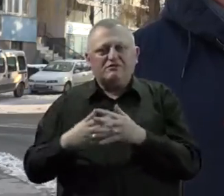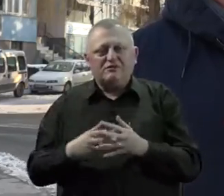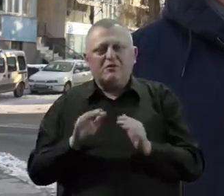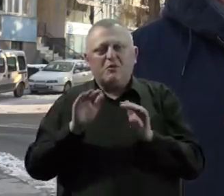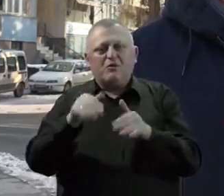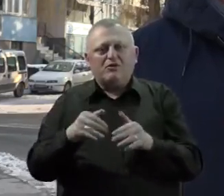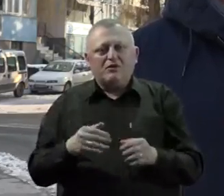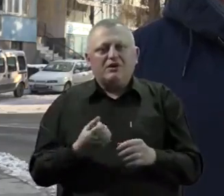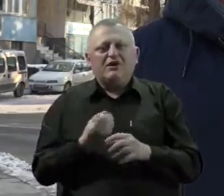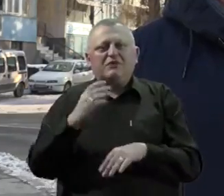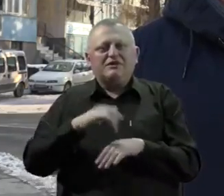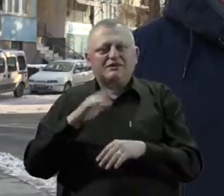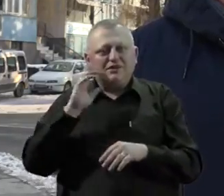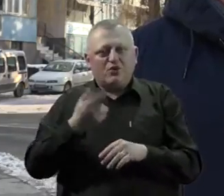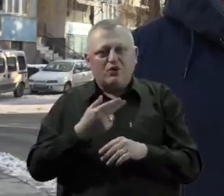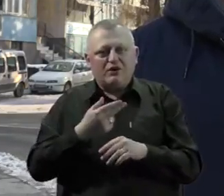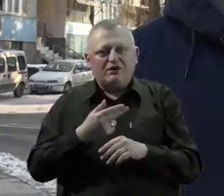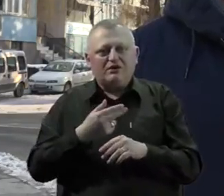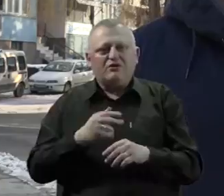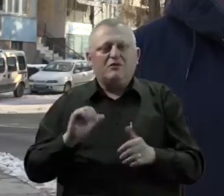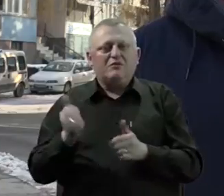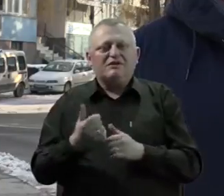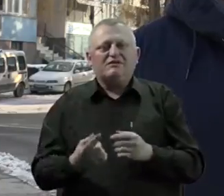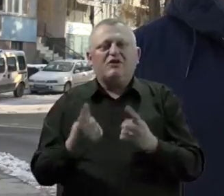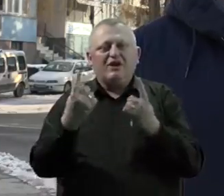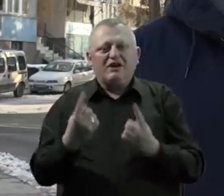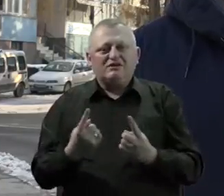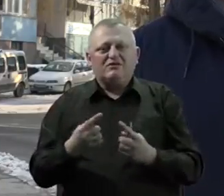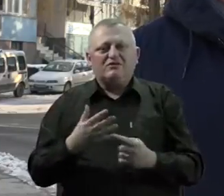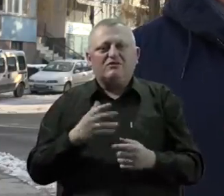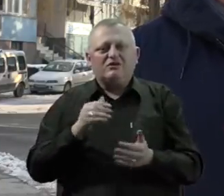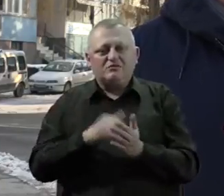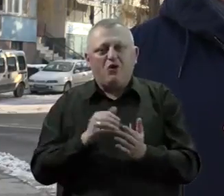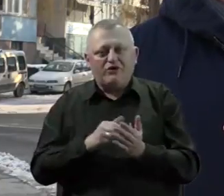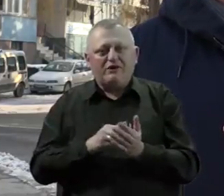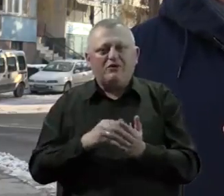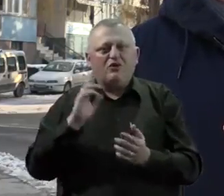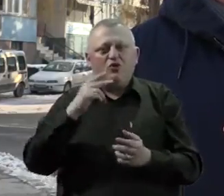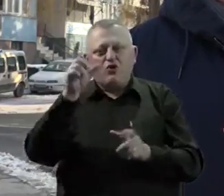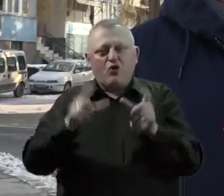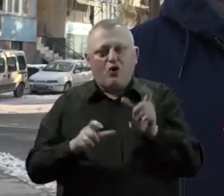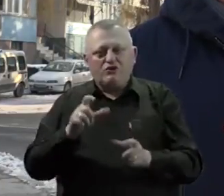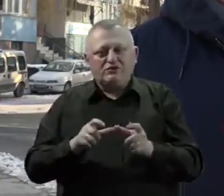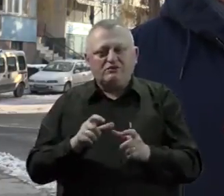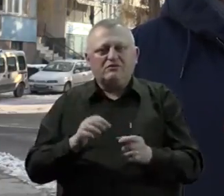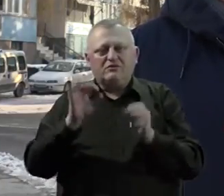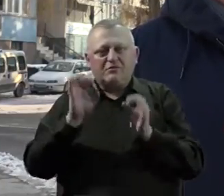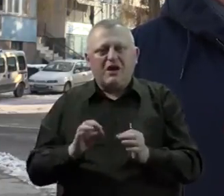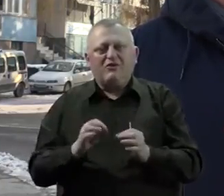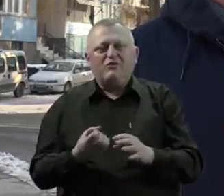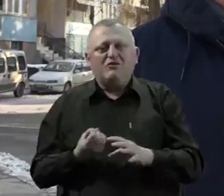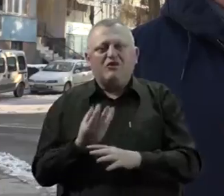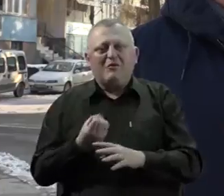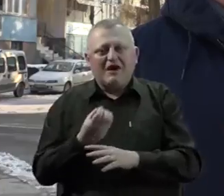pomoćimo. Informativni centar za gluhe prvenstveno je nastao baš iz potrebe gluhih osoba za pravom i